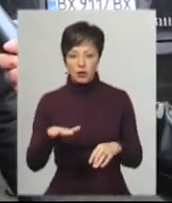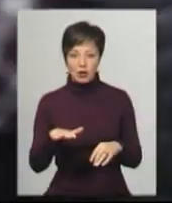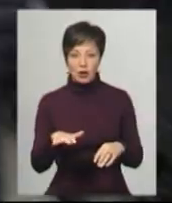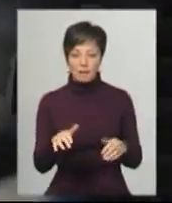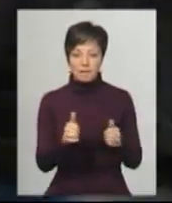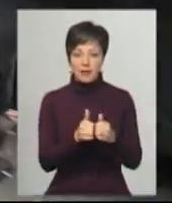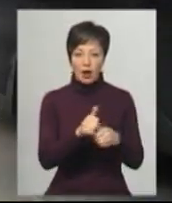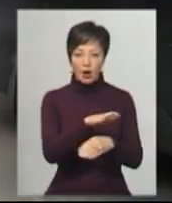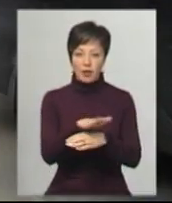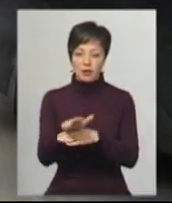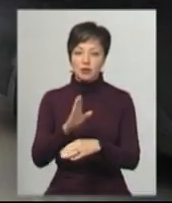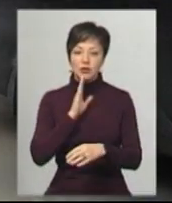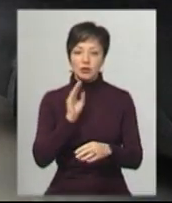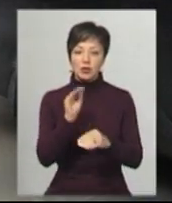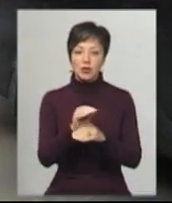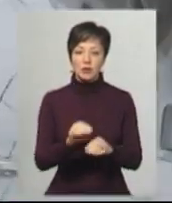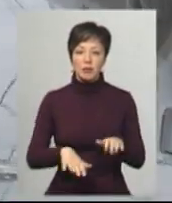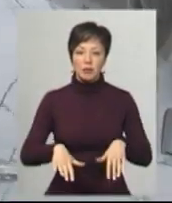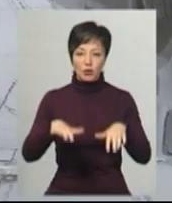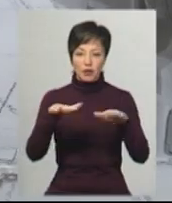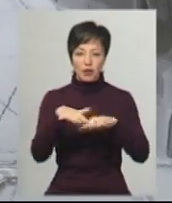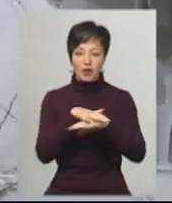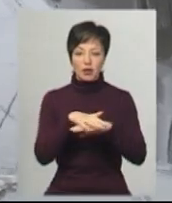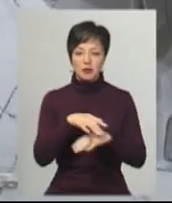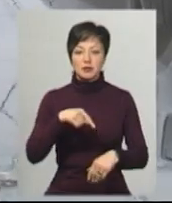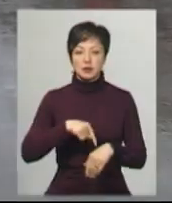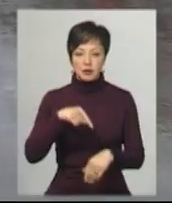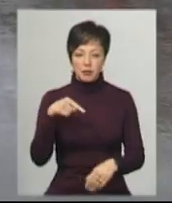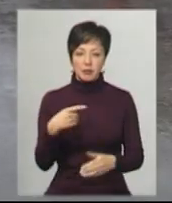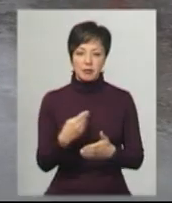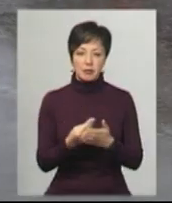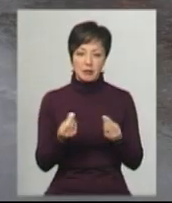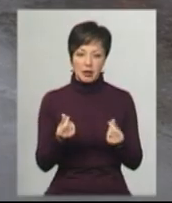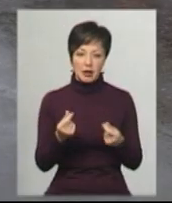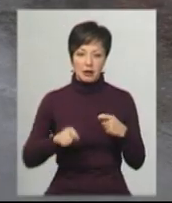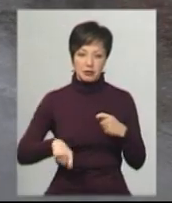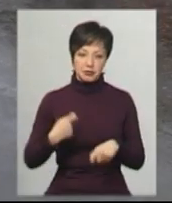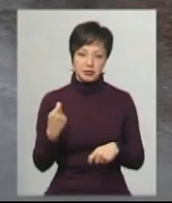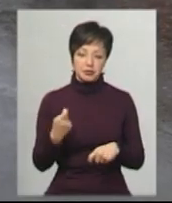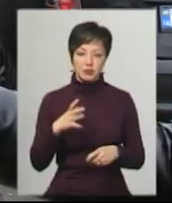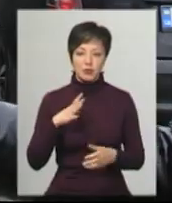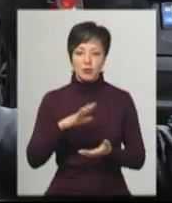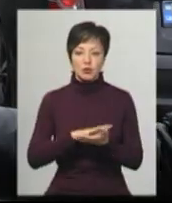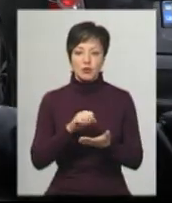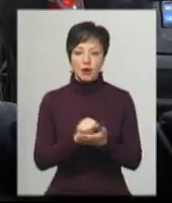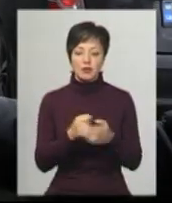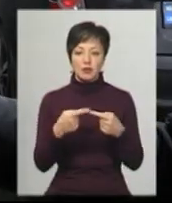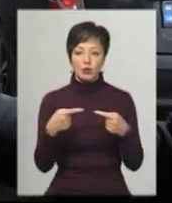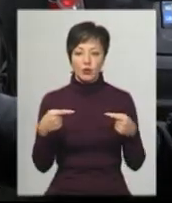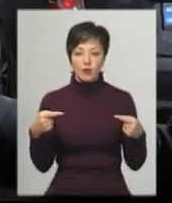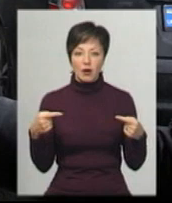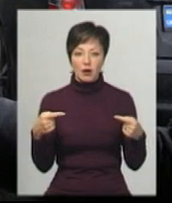контейнера. Жінка додає, що через підтоплення на ринку зазнавала і матеріальних збитків. Псувався ще товар, я